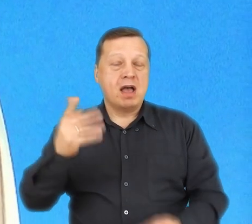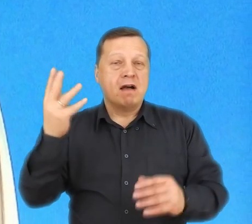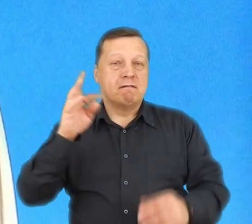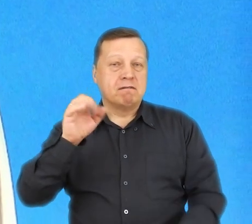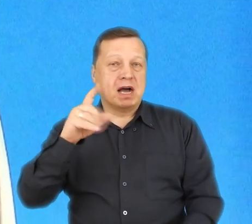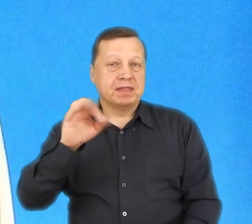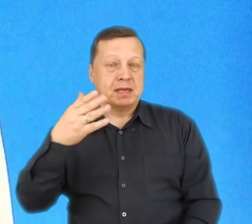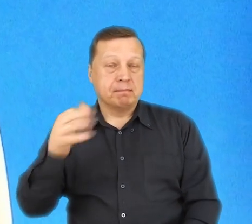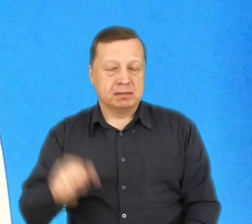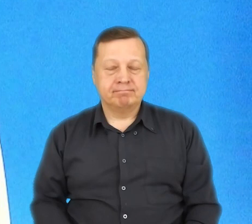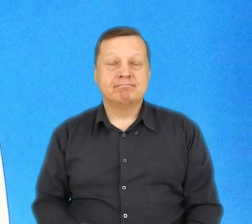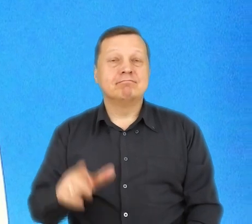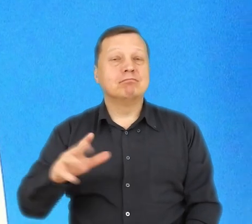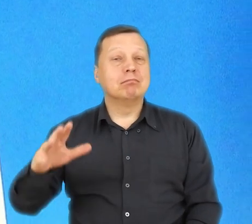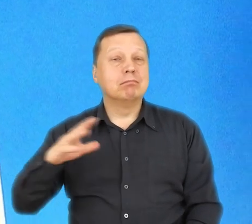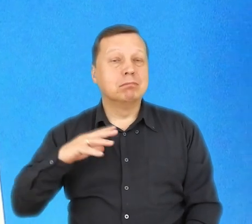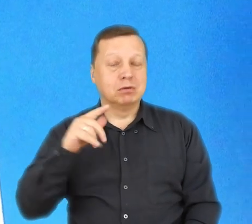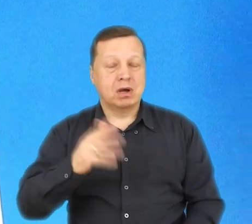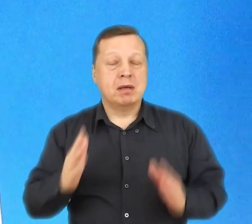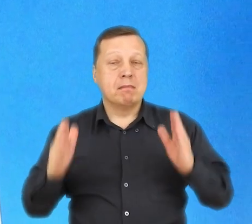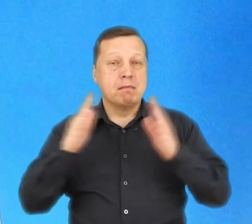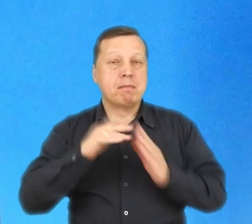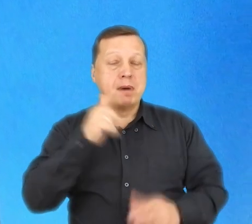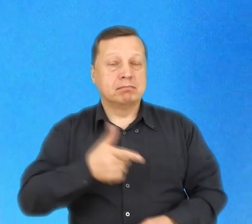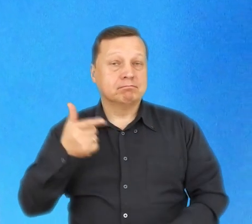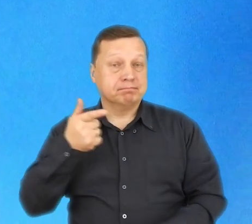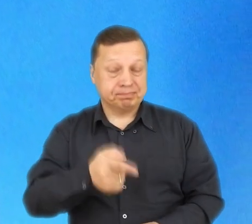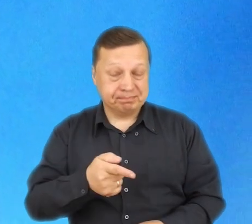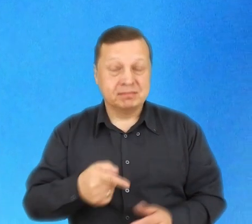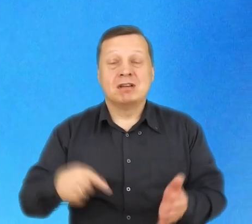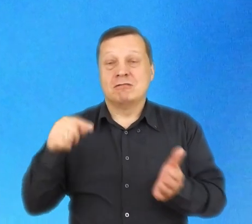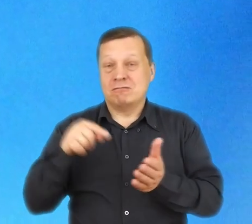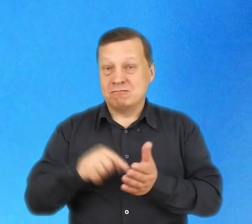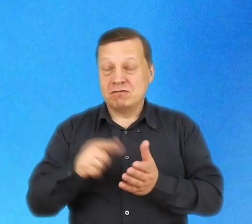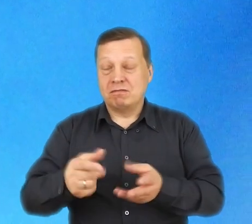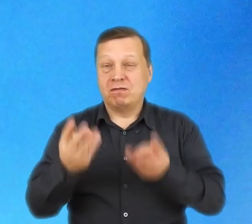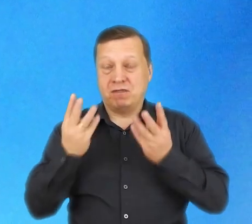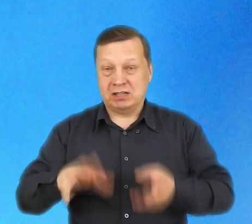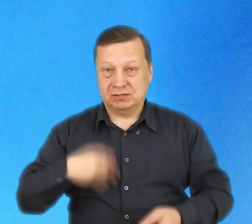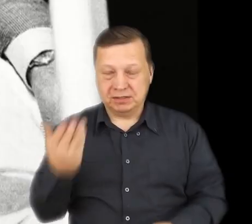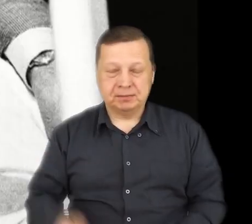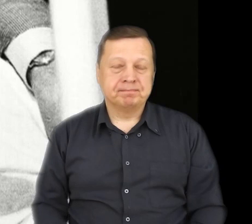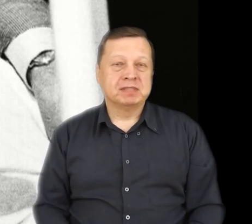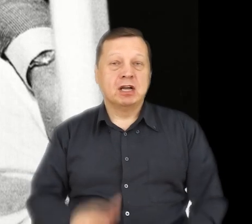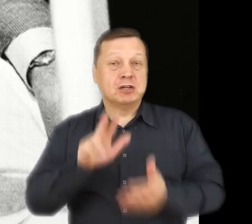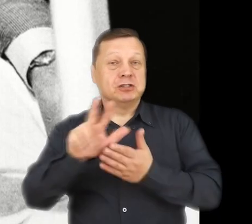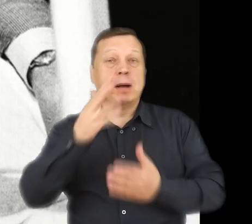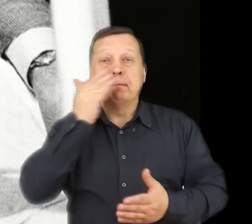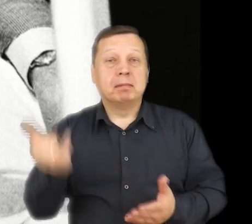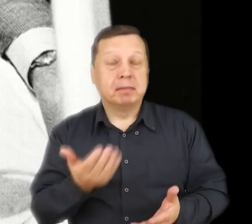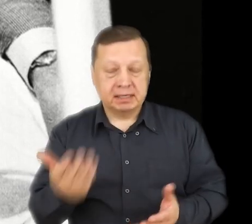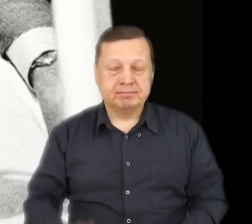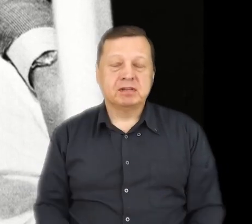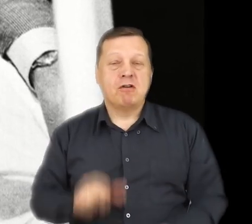Bożej Fatimskiej, to święto w kontekście zamachu na życie Jana Pawła II ma szczególną wymowę. 13